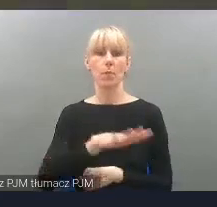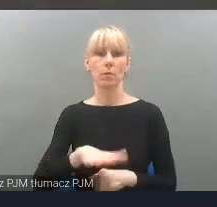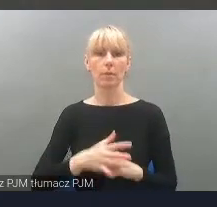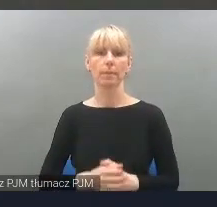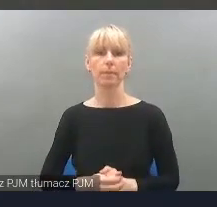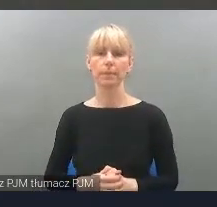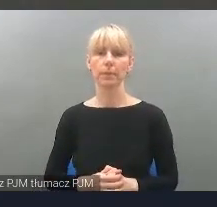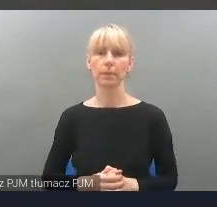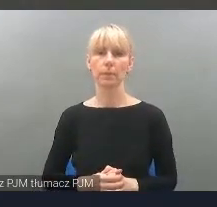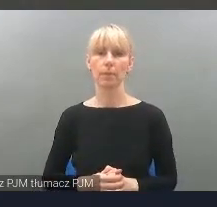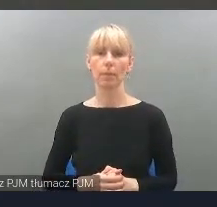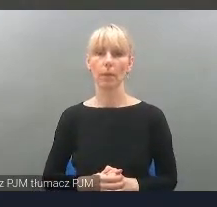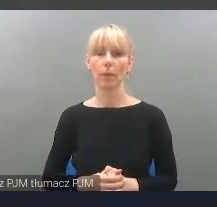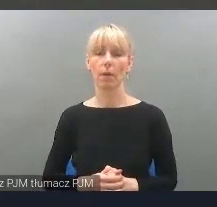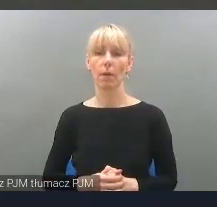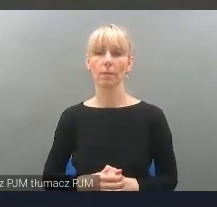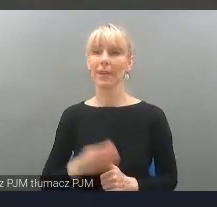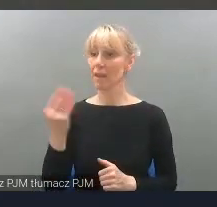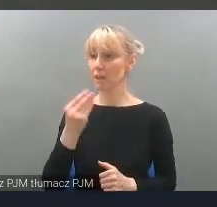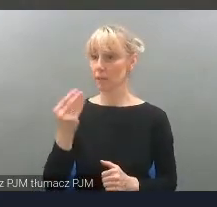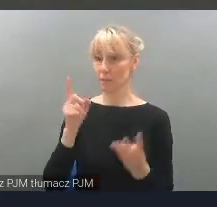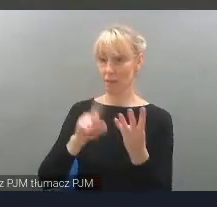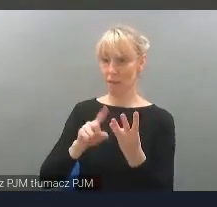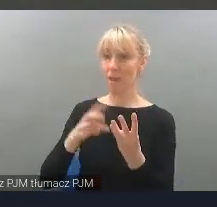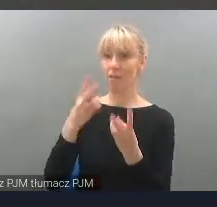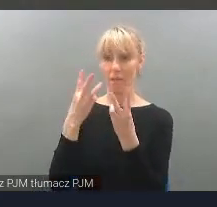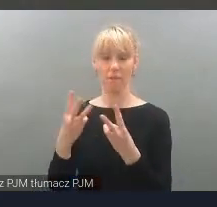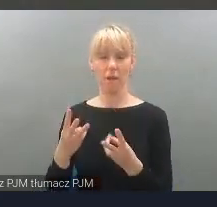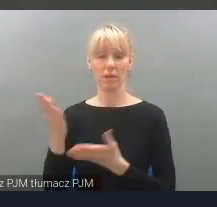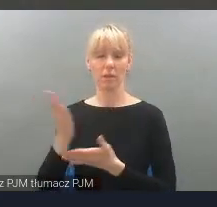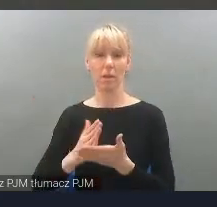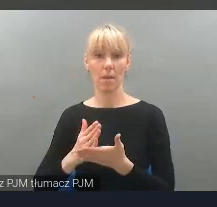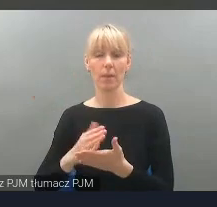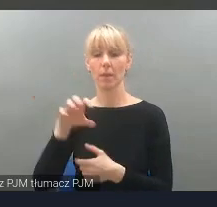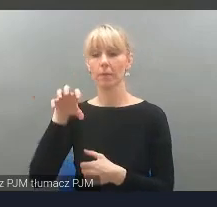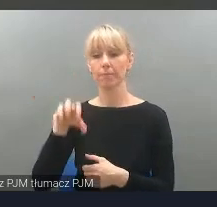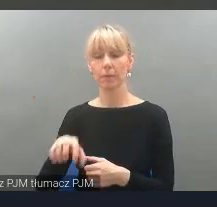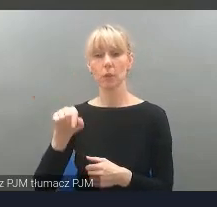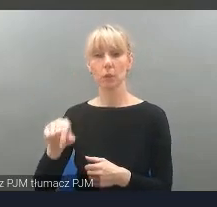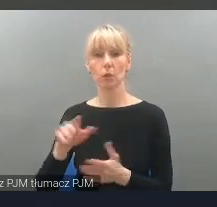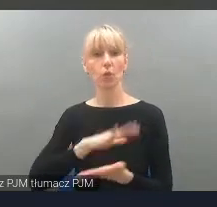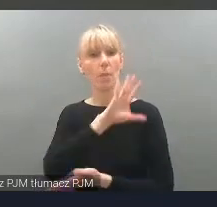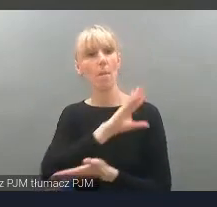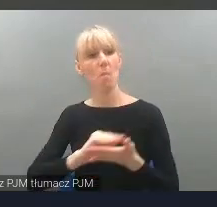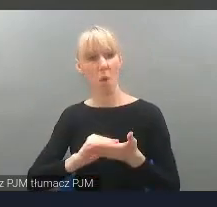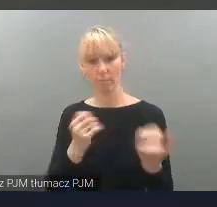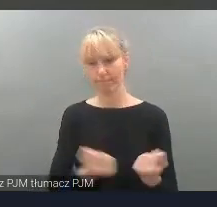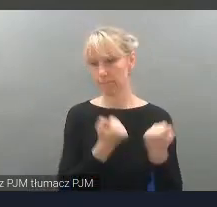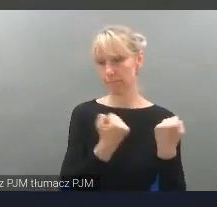Jest jeszcze jeden ważny element, który pozwala, aby model zafunkcjonował.